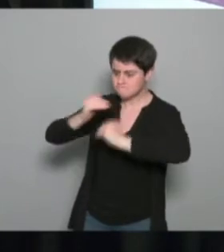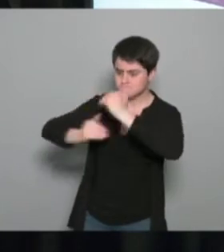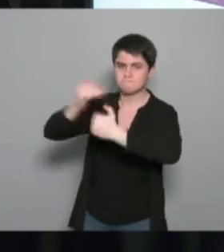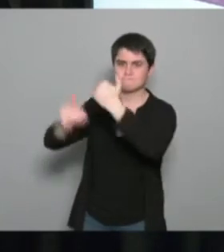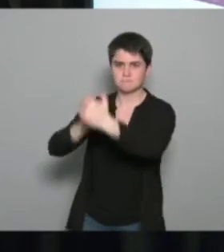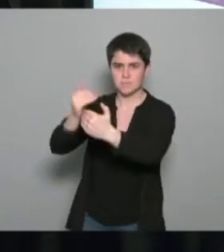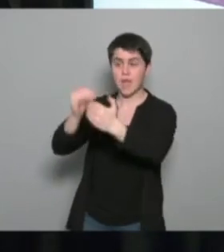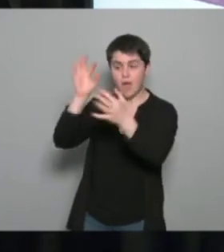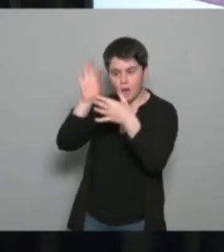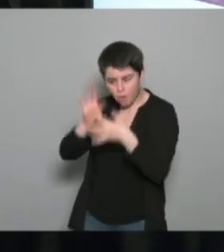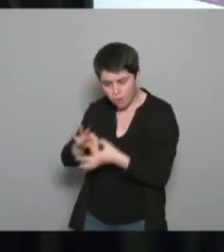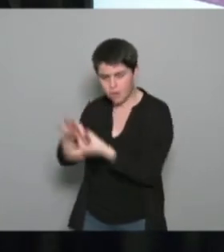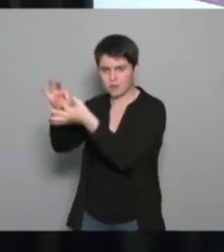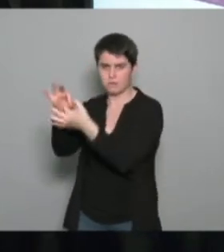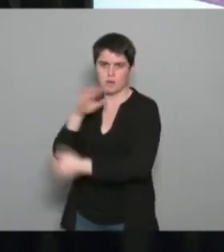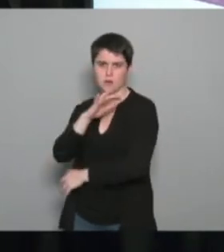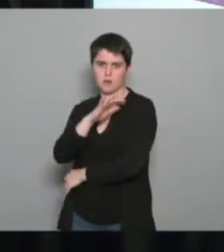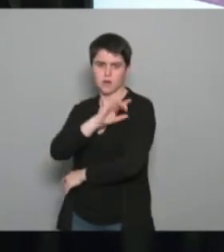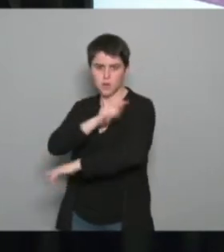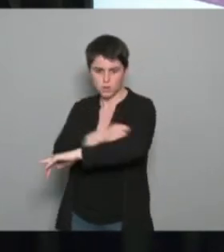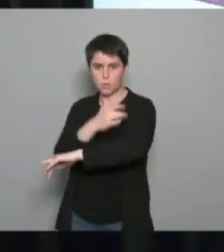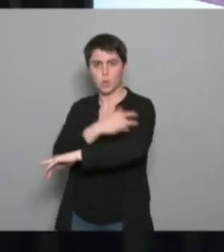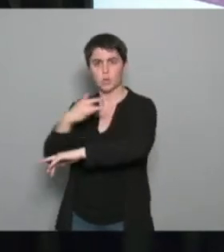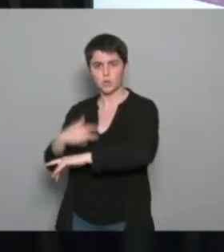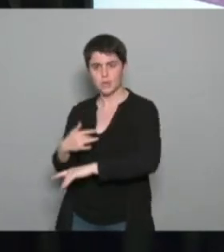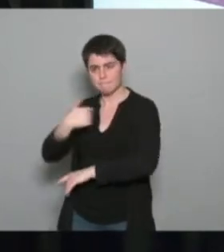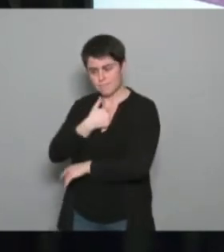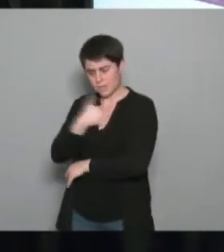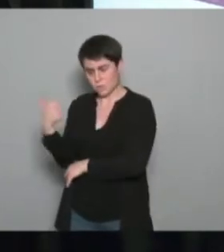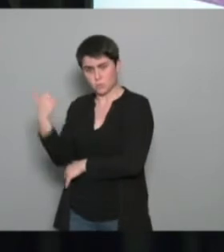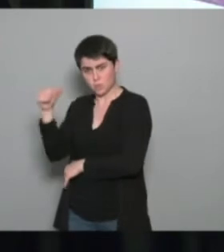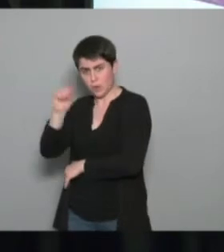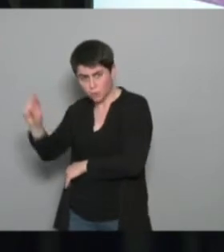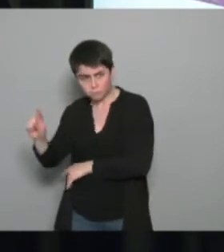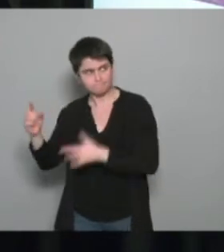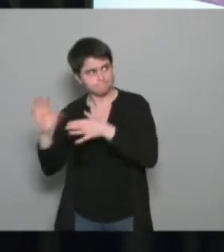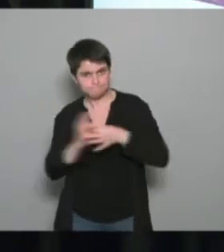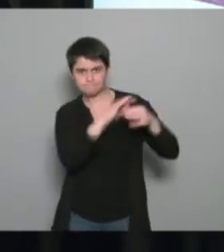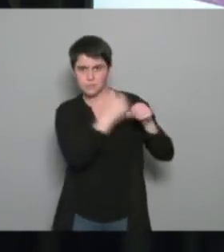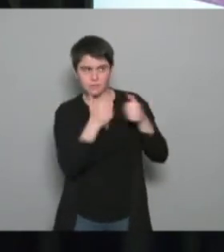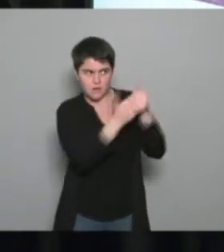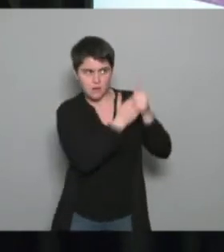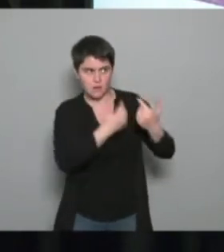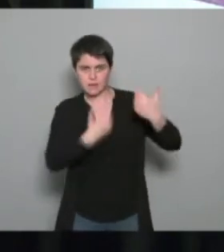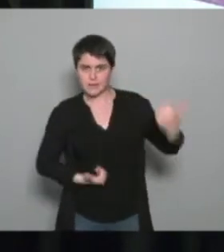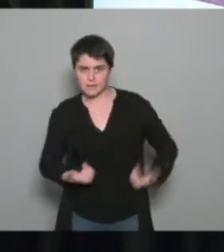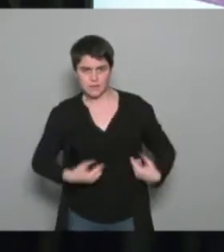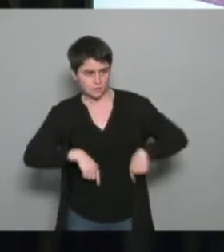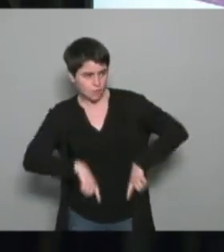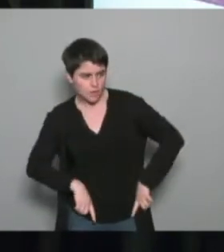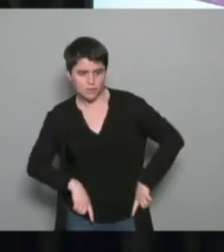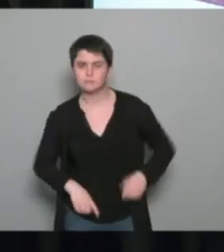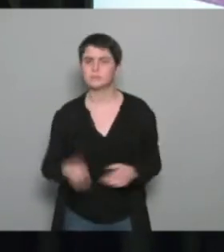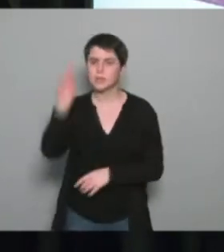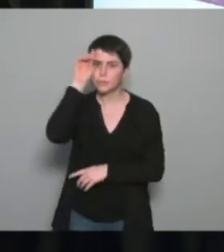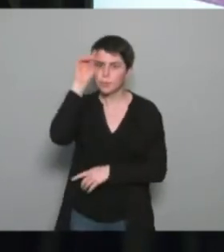on à définir avec les services avec l'état sur les thématiques précises c'est pour concrétiser c que je viens de dire c'est pour avoir